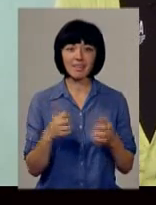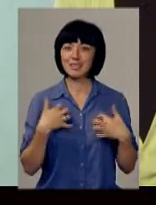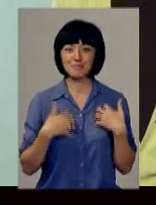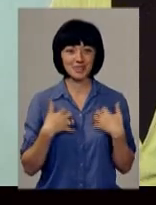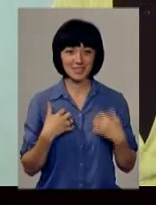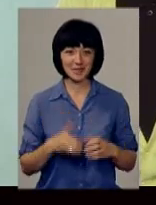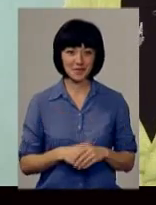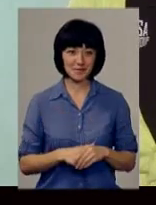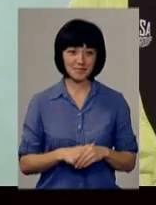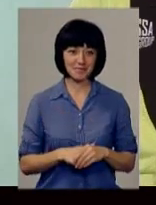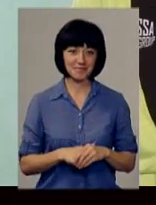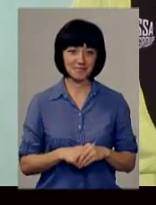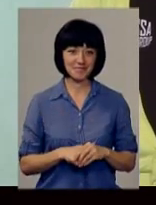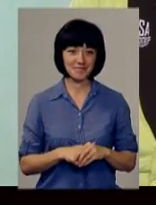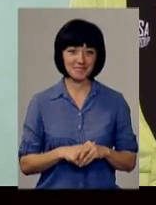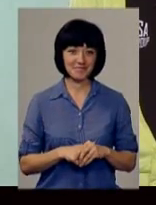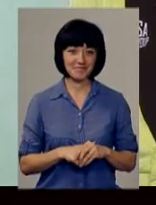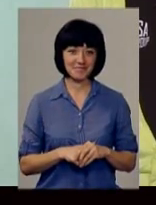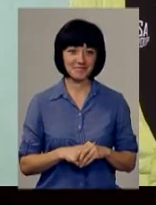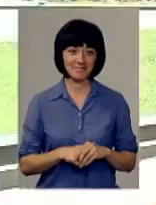Для слов мовчих.